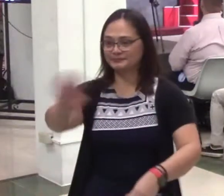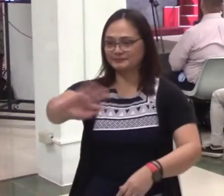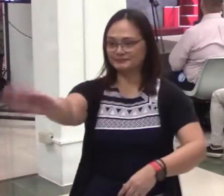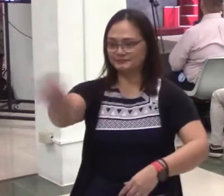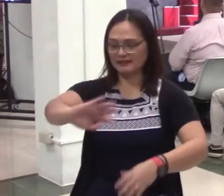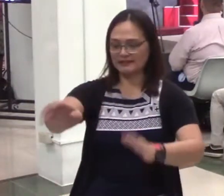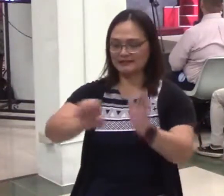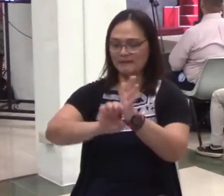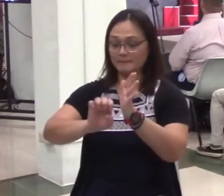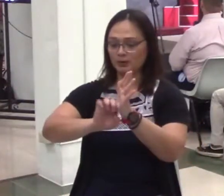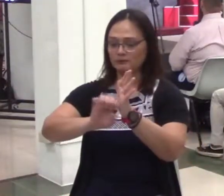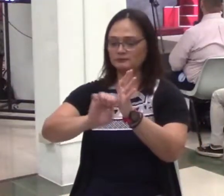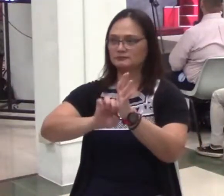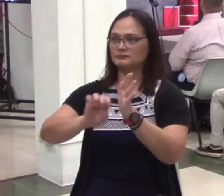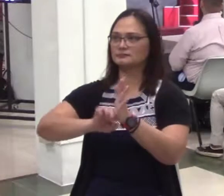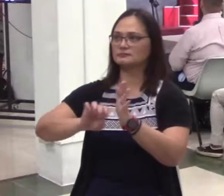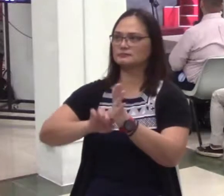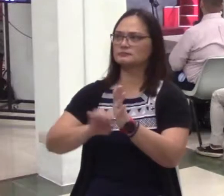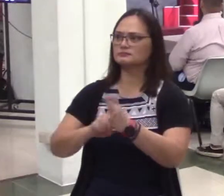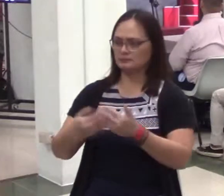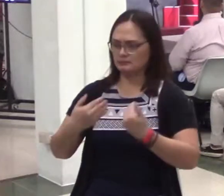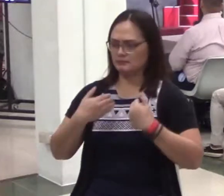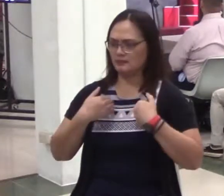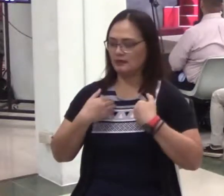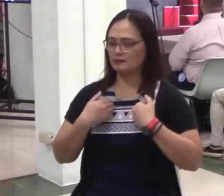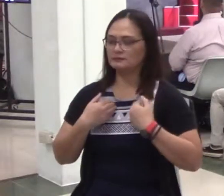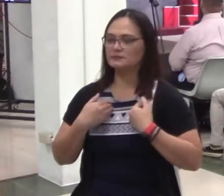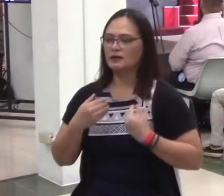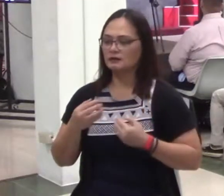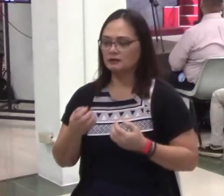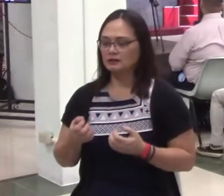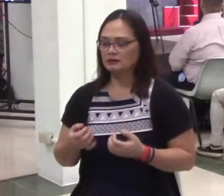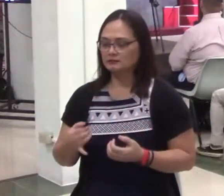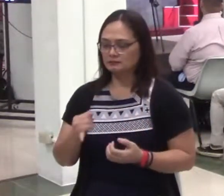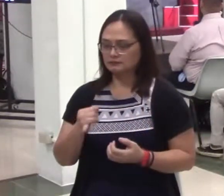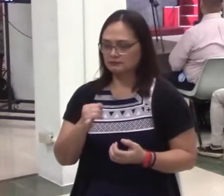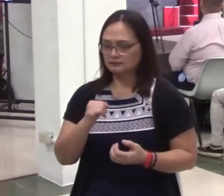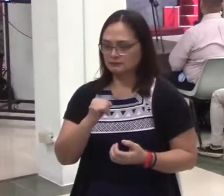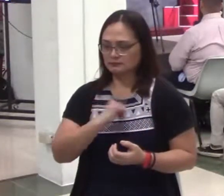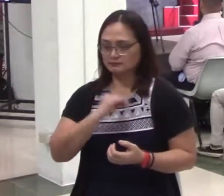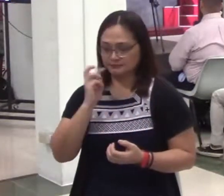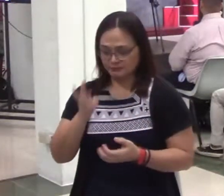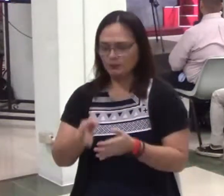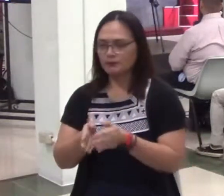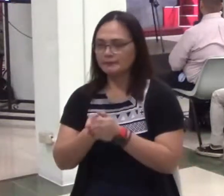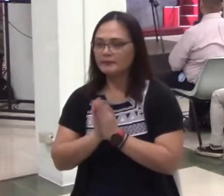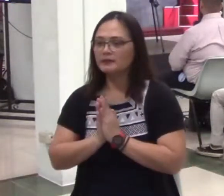Ay, walang tent. Ay, hindi kami mananalangin. O, teka muna, ano ba kailangan panalangin natin?